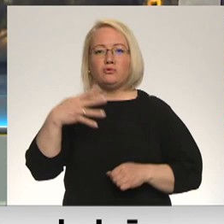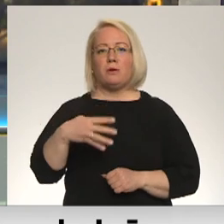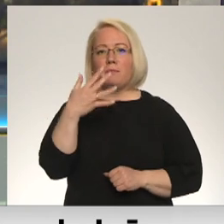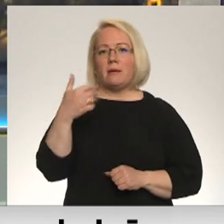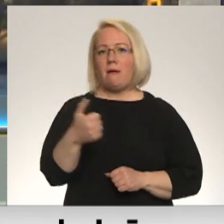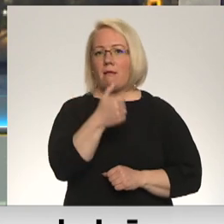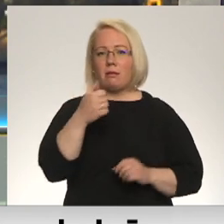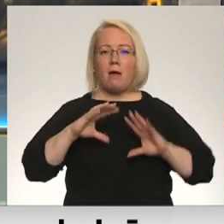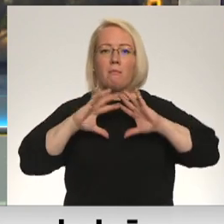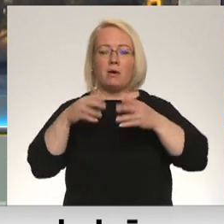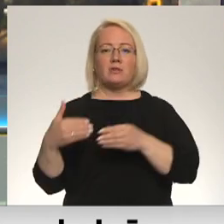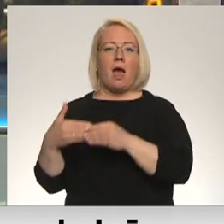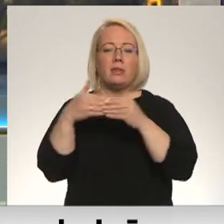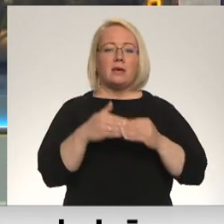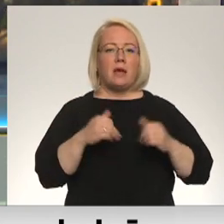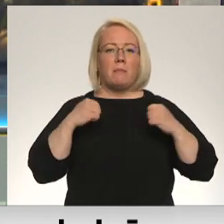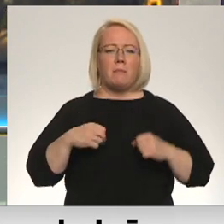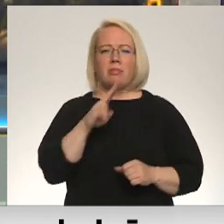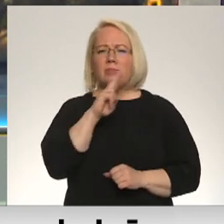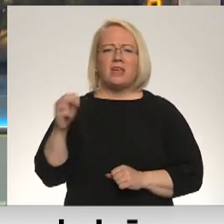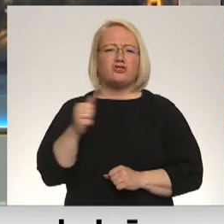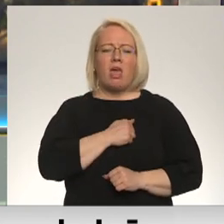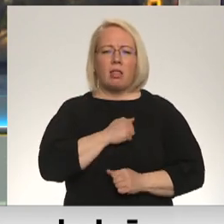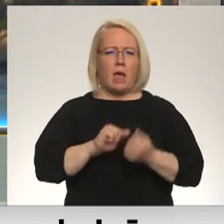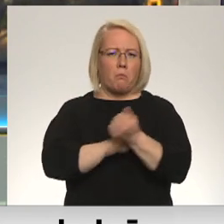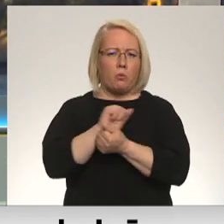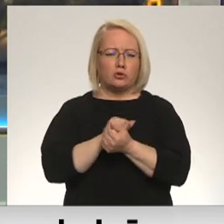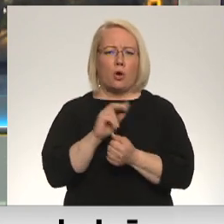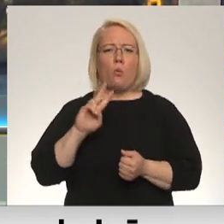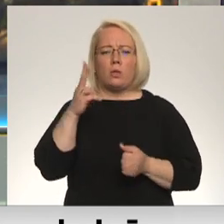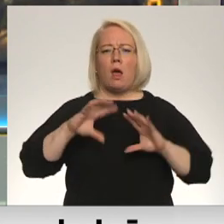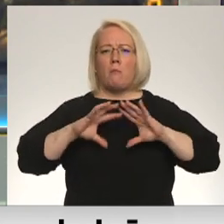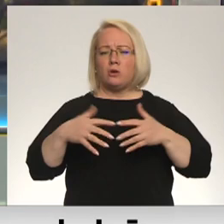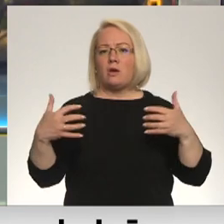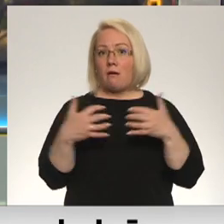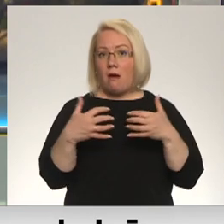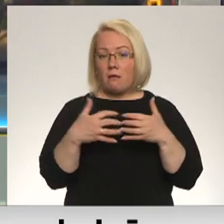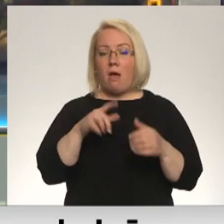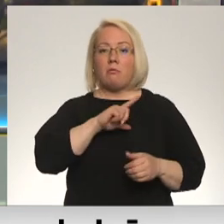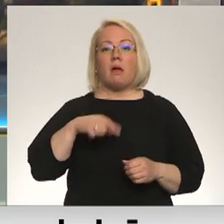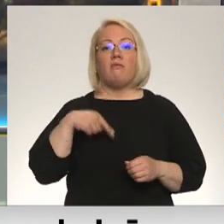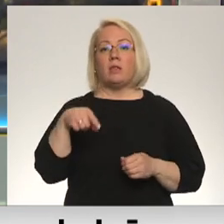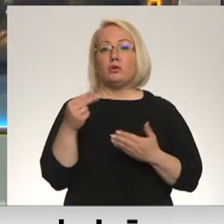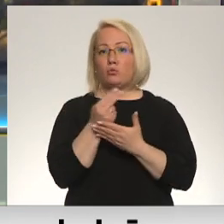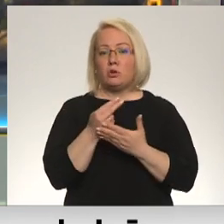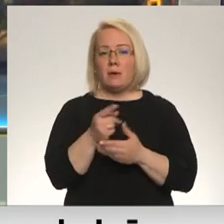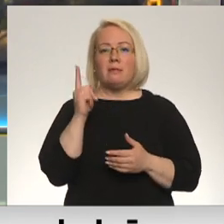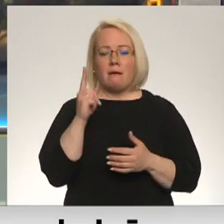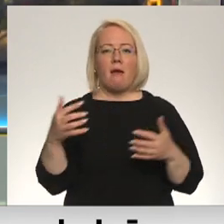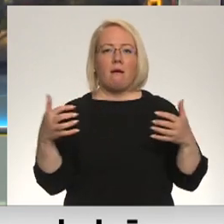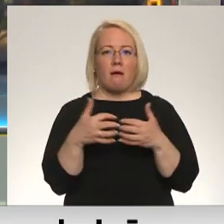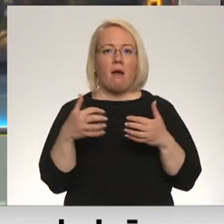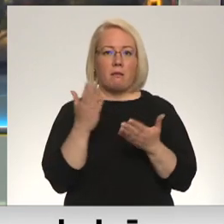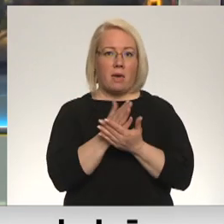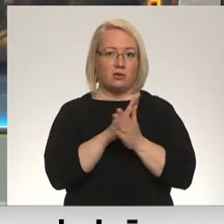gadā pasaulē atnesa mieru pēc nežēlīgām postošā 2. pasaules kara. Latvijai tas nozīmēja tikai kara darbības